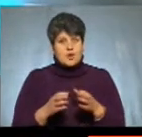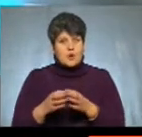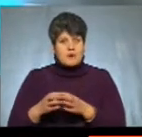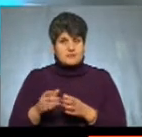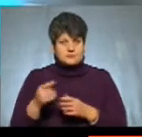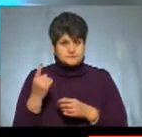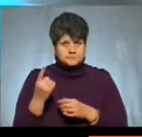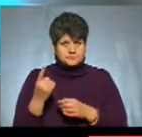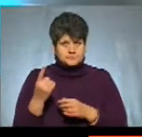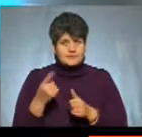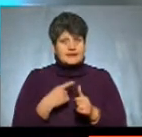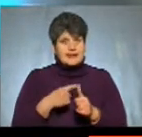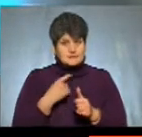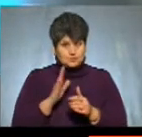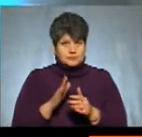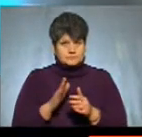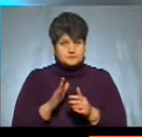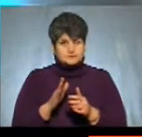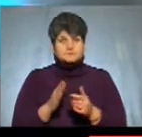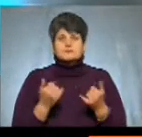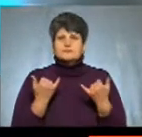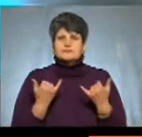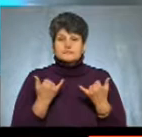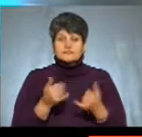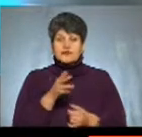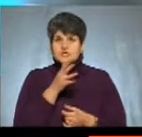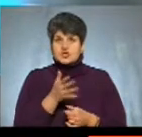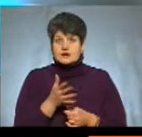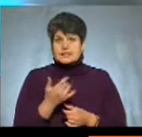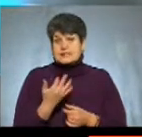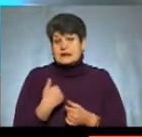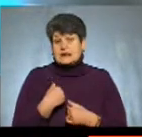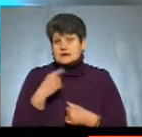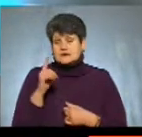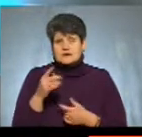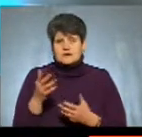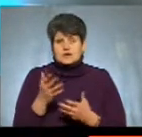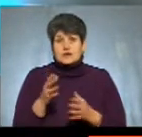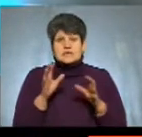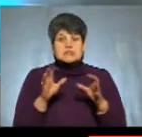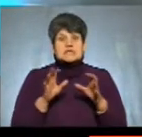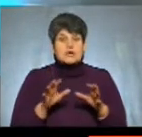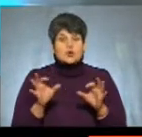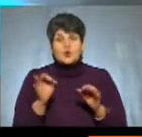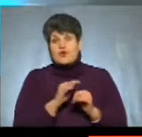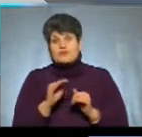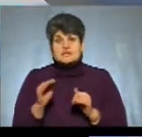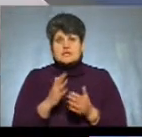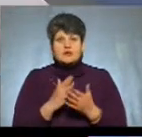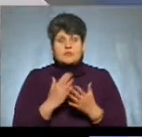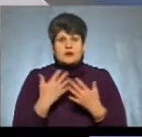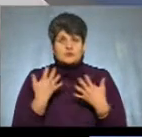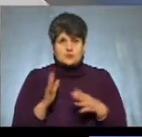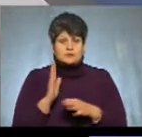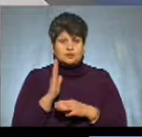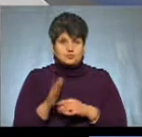Перереєстрація назви? В даний час, наскільки мені відомо, закон десь офіційно має вже надійти